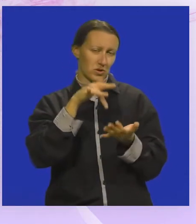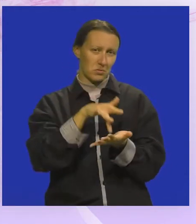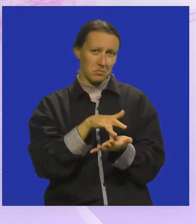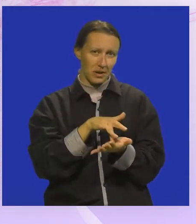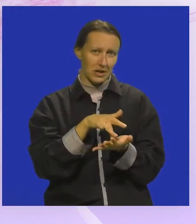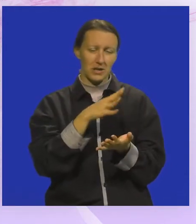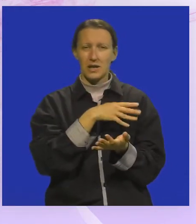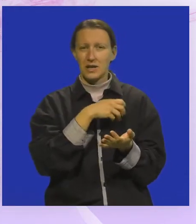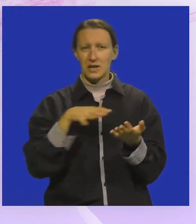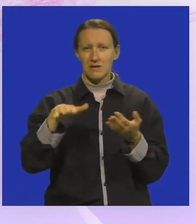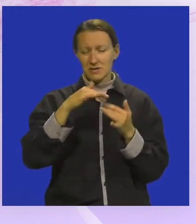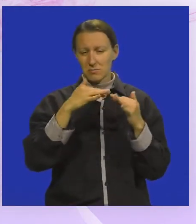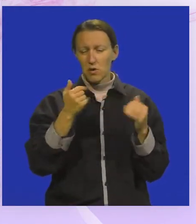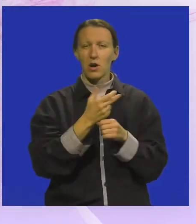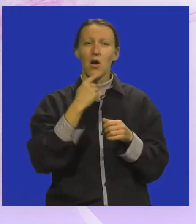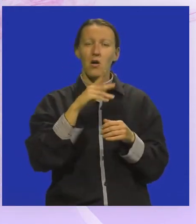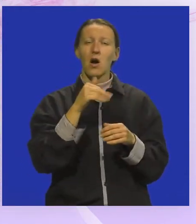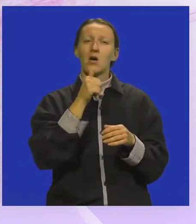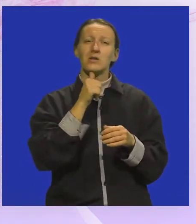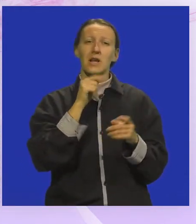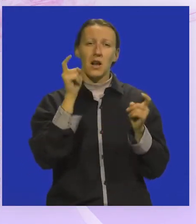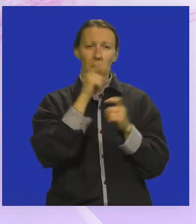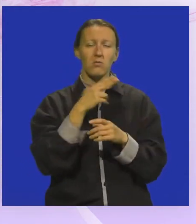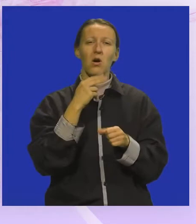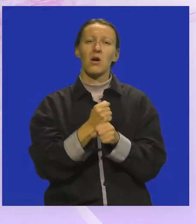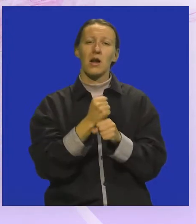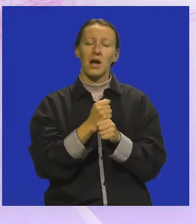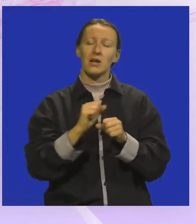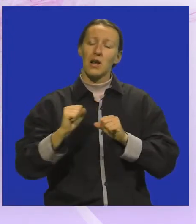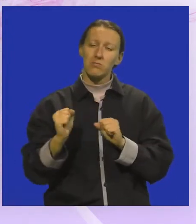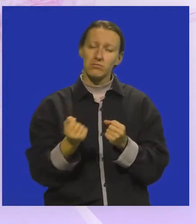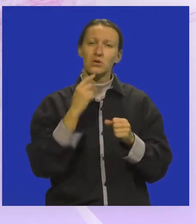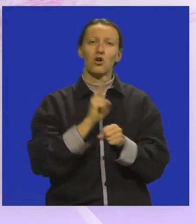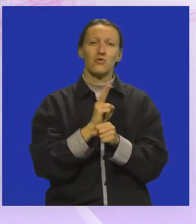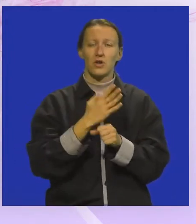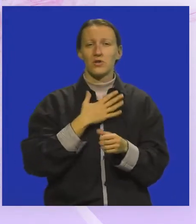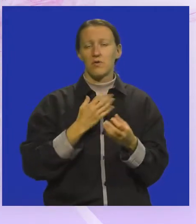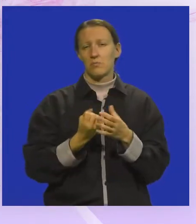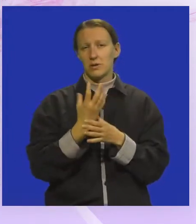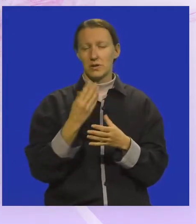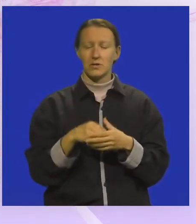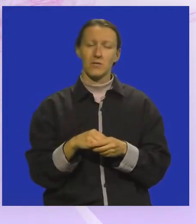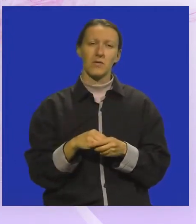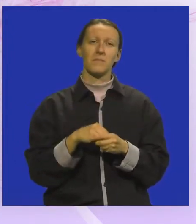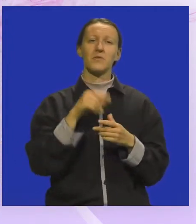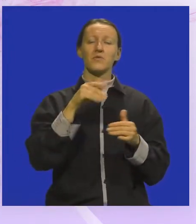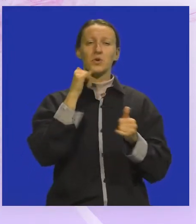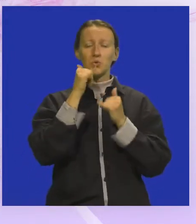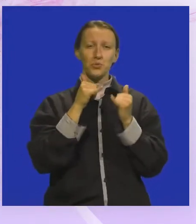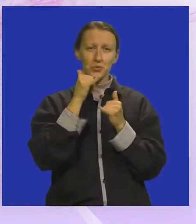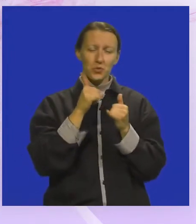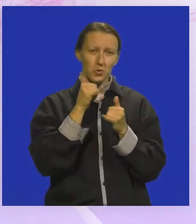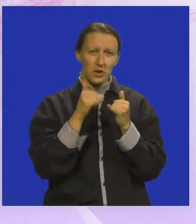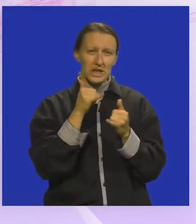destinacije na Hrvatskoj obali, nego i kao zelane općine koja radi na promicanju i očuvanju svog okoliša. Ovo je i turistička,